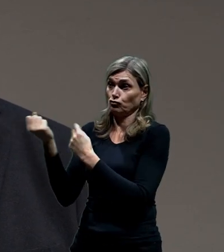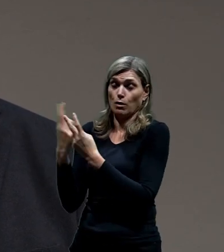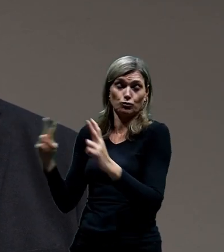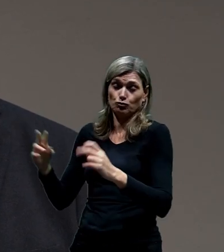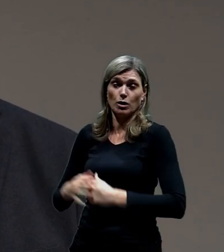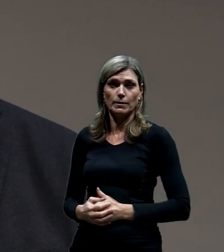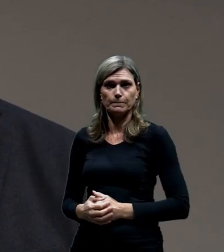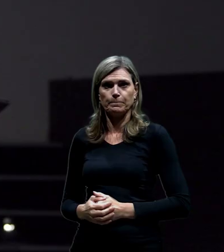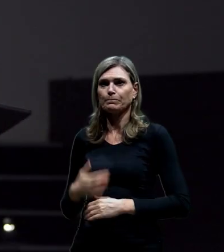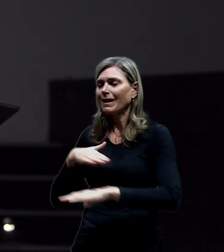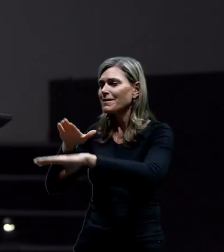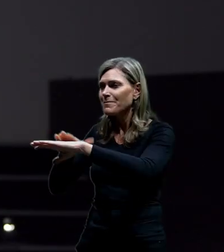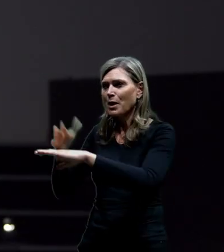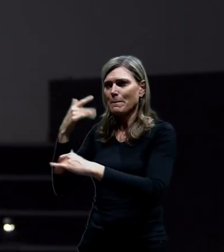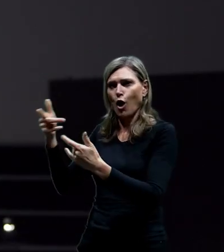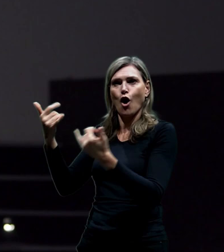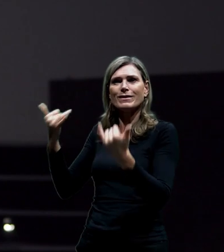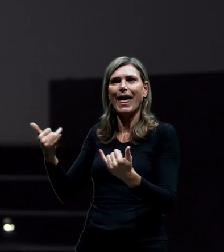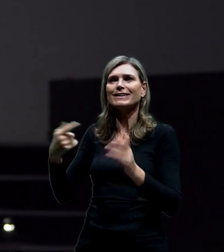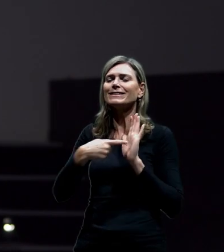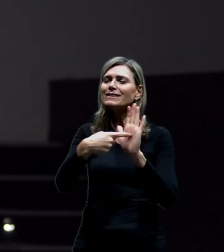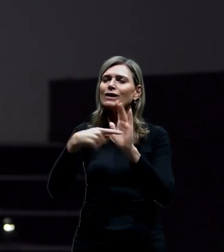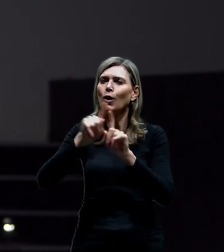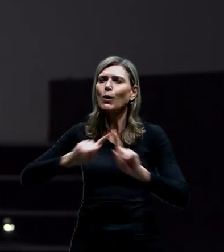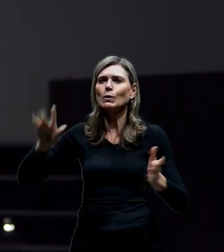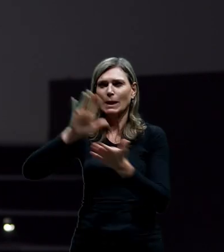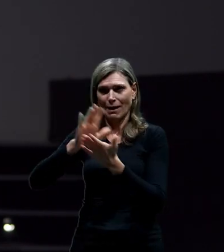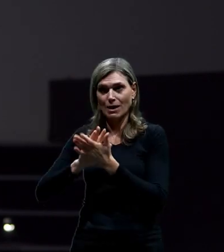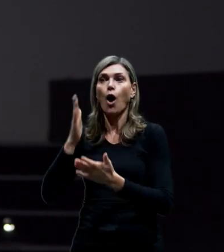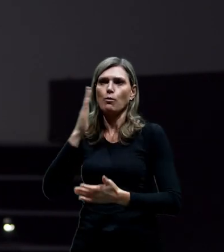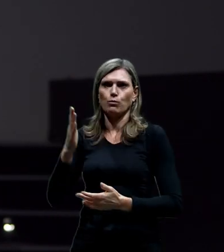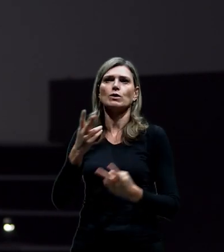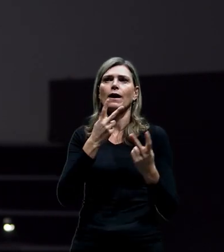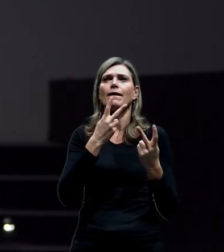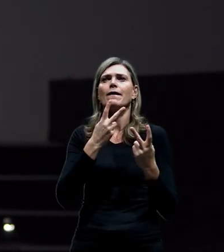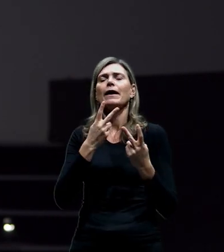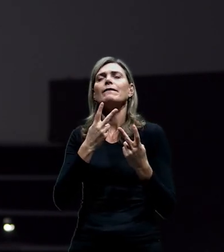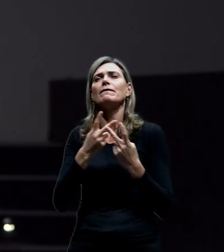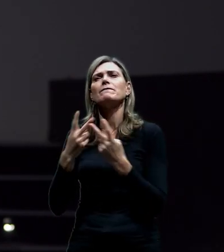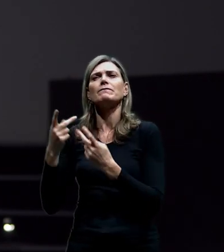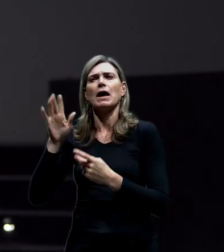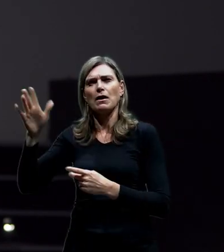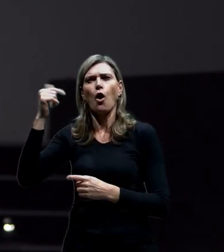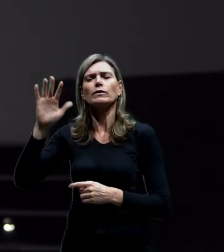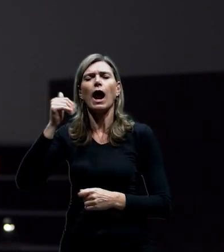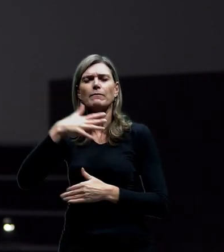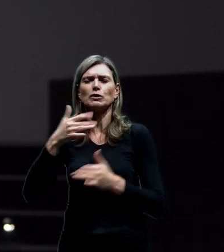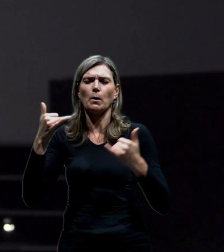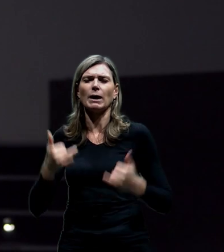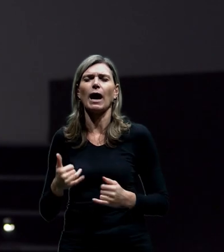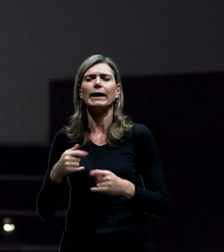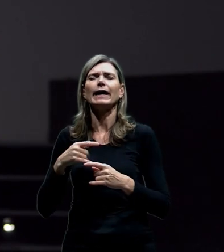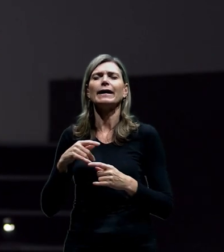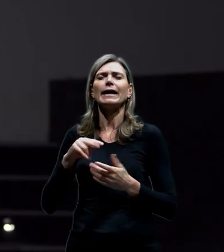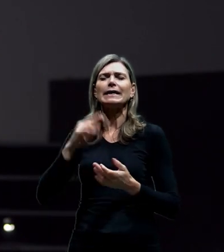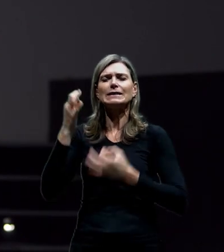připomenuji, že veškeré materiály, které jste dneska viděli a ještě další budou potom zveřejněny na stránkách Institutu plánování a rozvoje hlavního města Prahy i prpraha